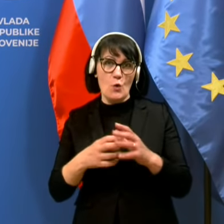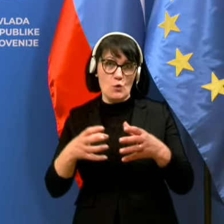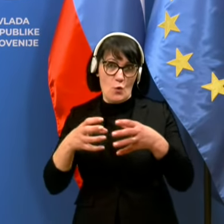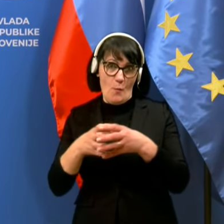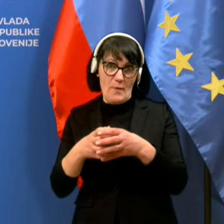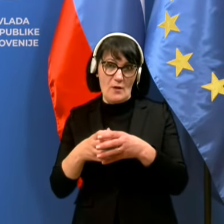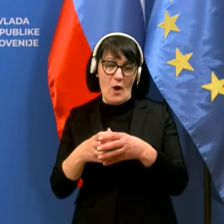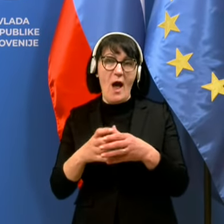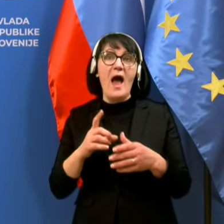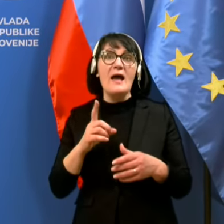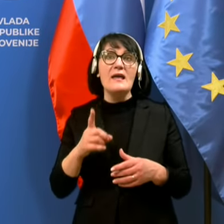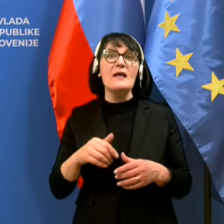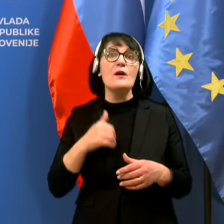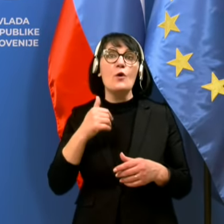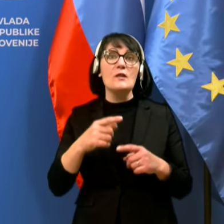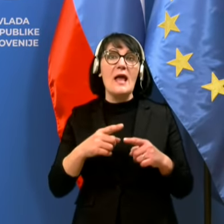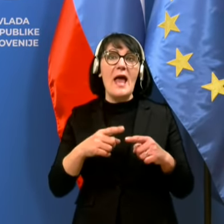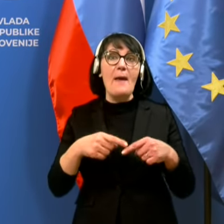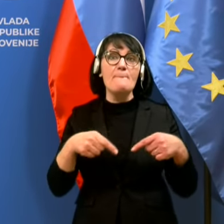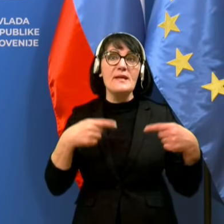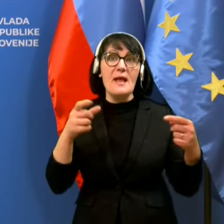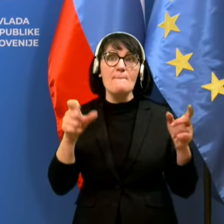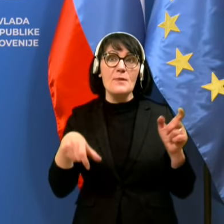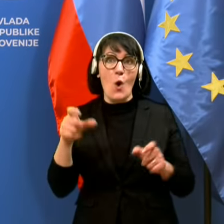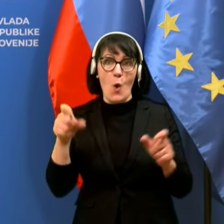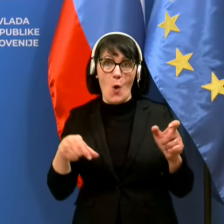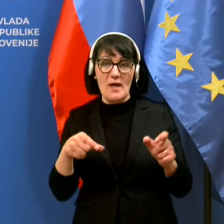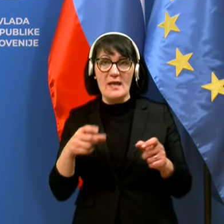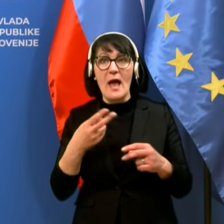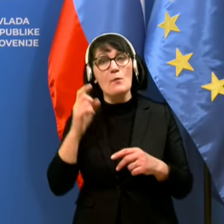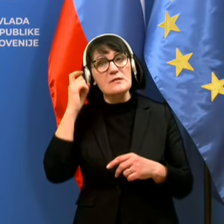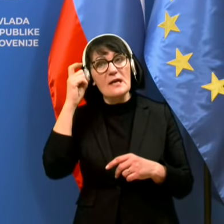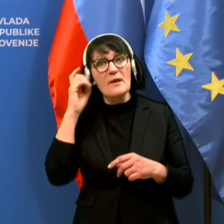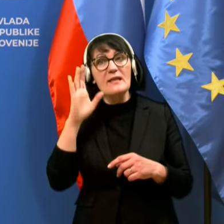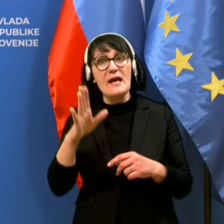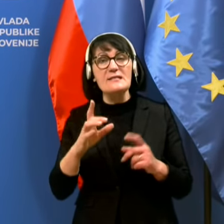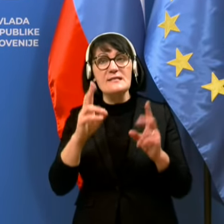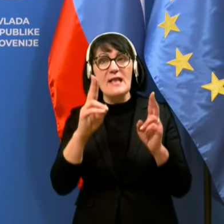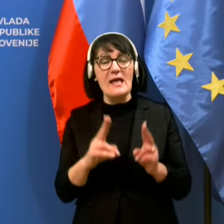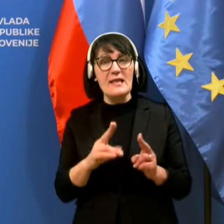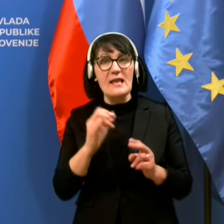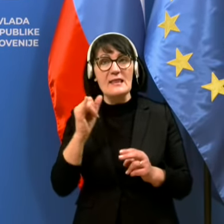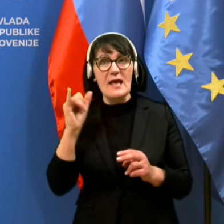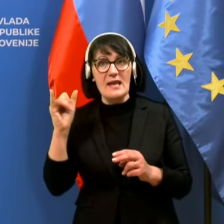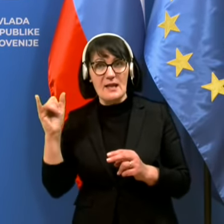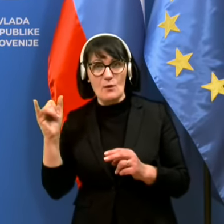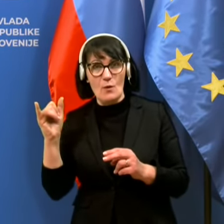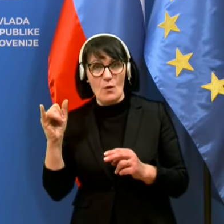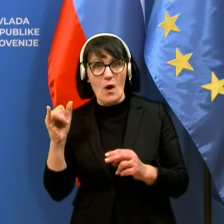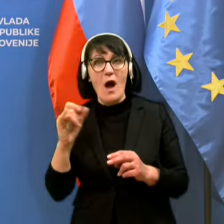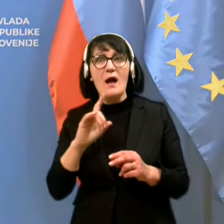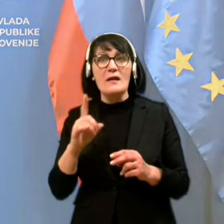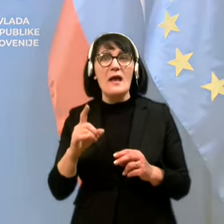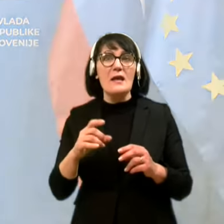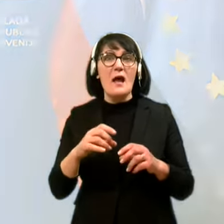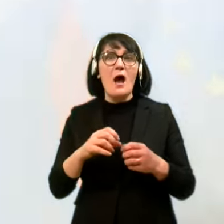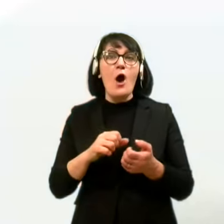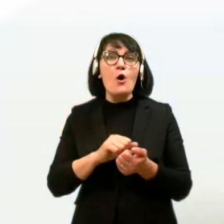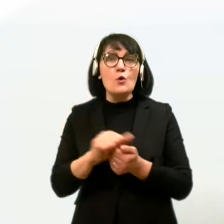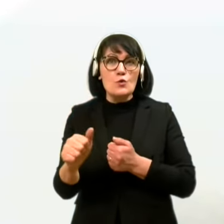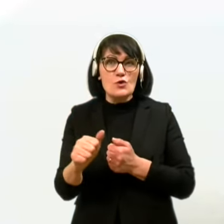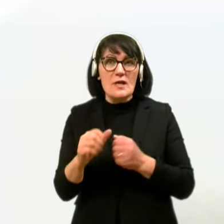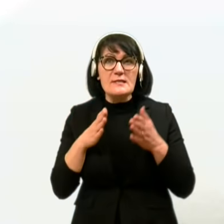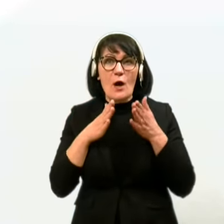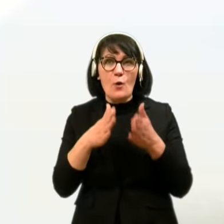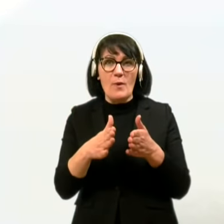in kar, kot epidemiologi nas najbolj skrbi, je, da je stanje na terenu zaskrbujoče, kar ruši zaupanje v ta ukrep, nekje